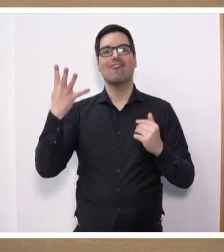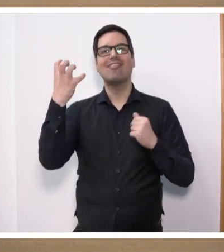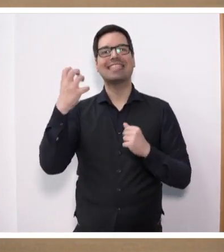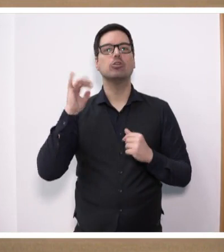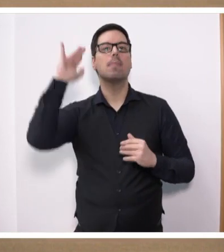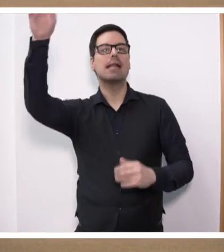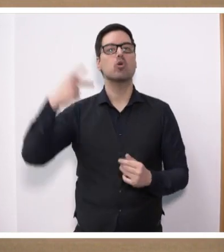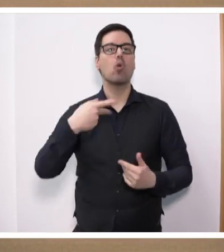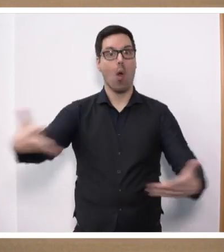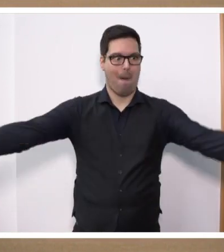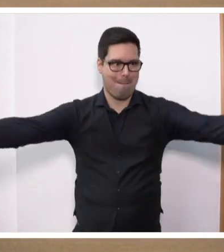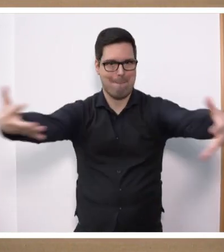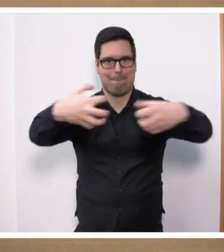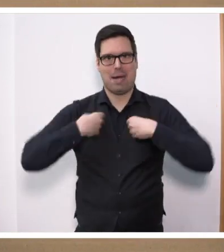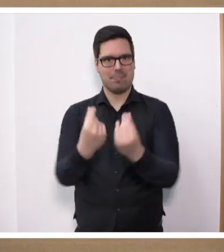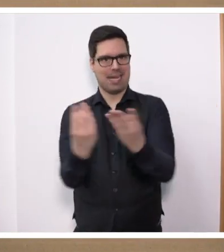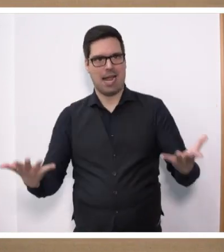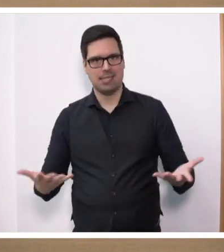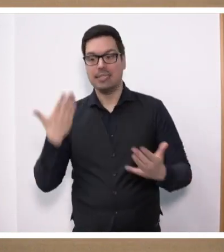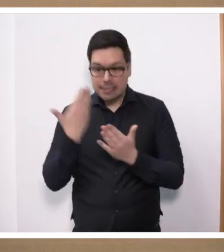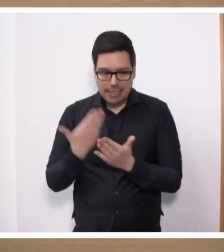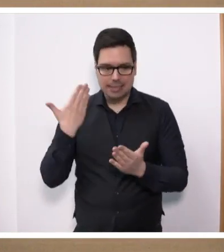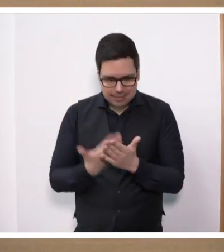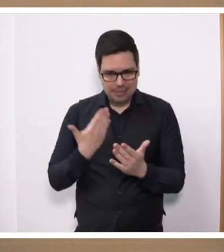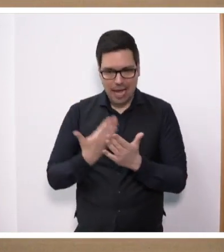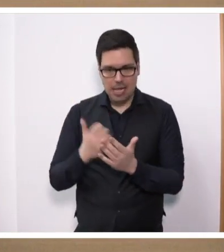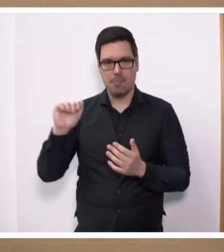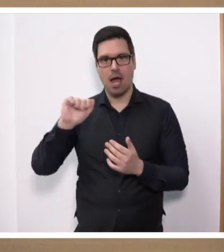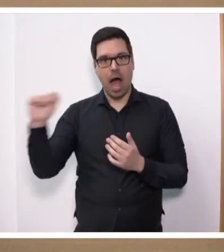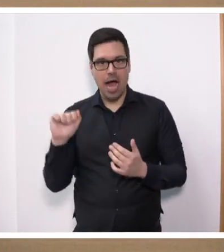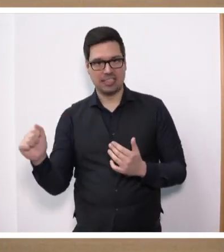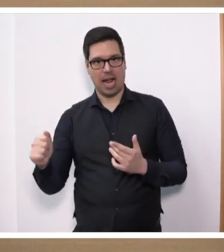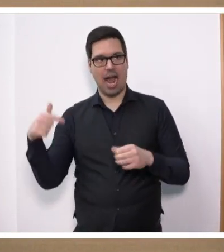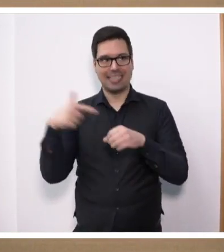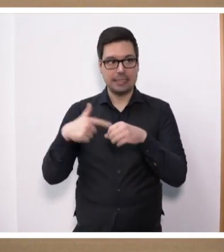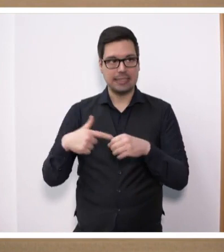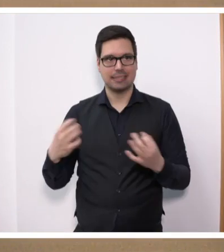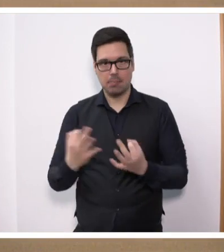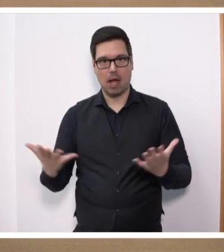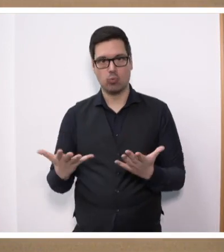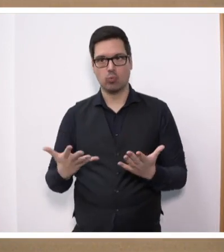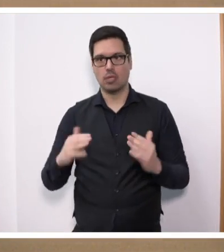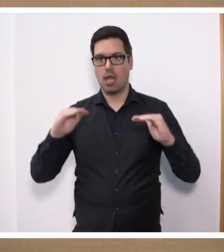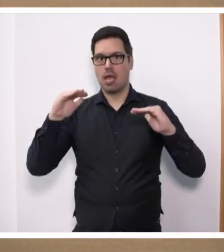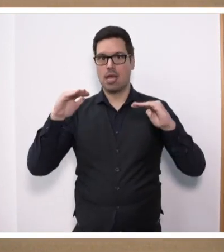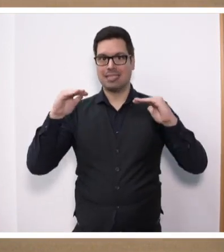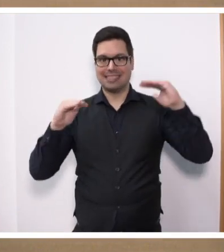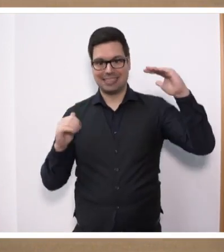wird. Genau deshalb hat der Agrardiesel seine Berechtigung. Er gleicht